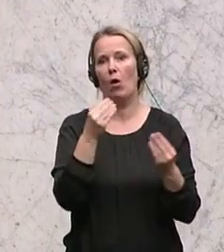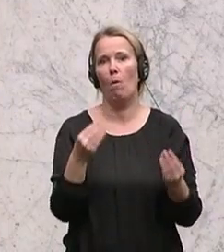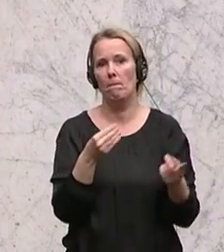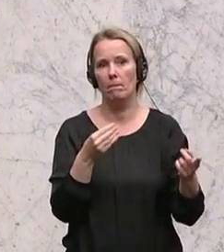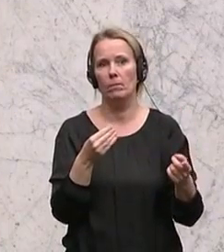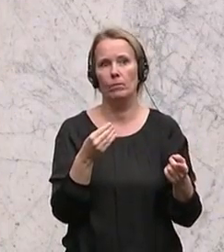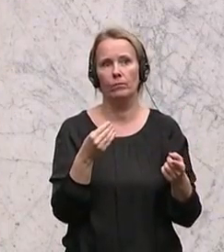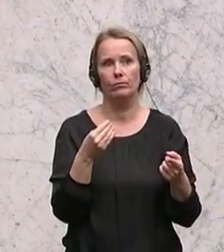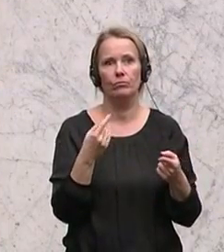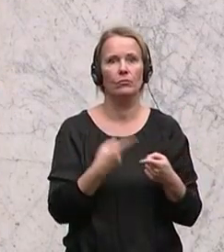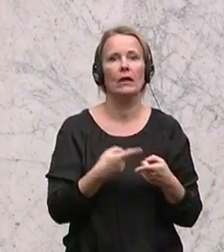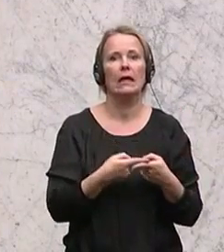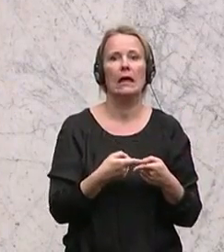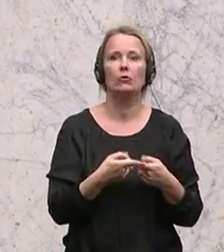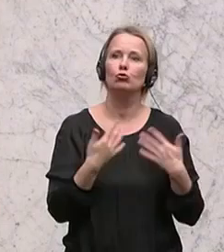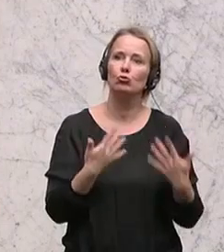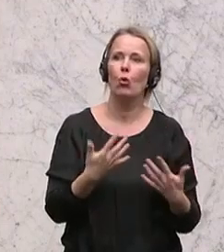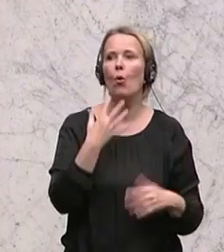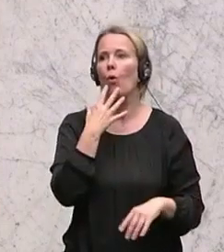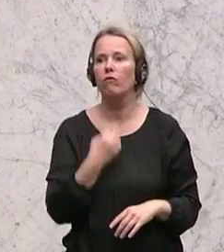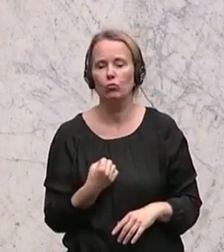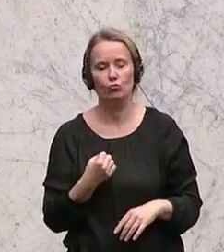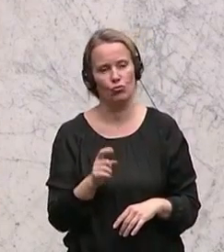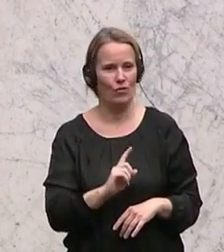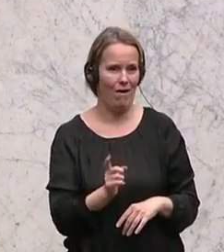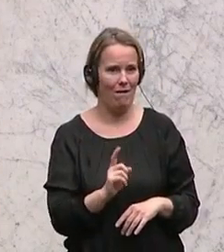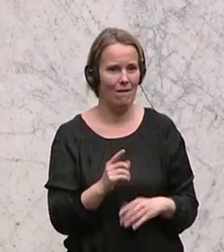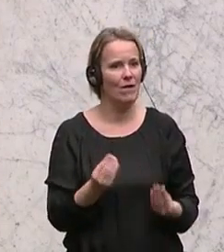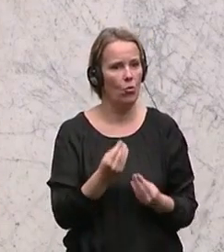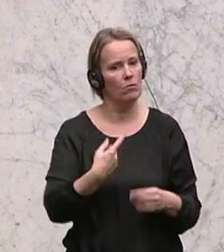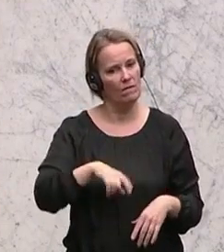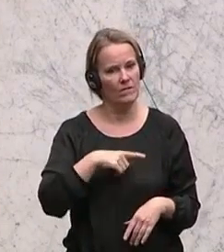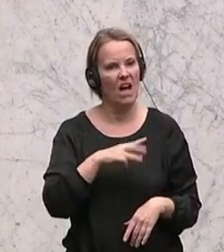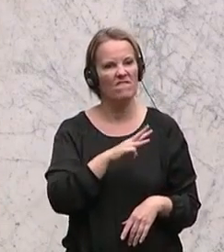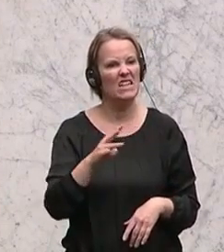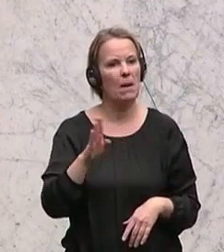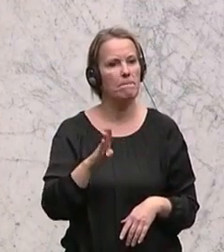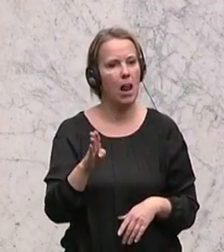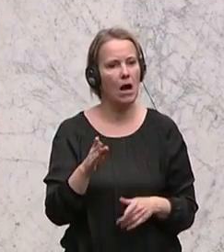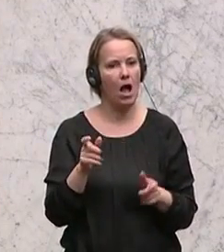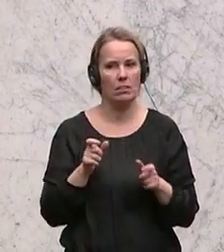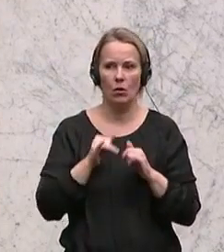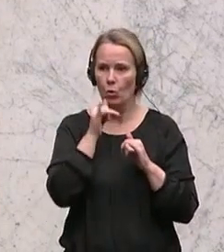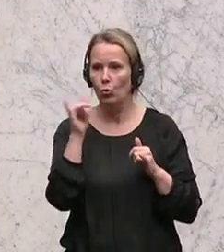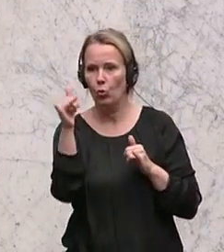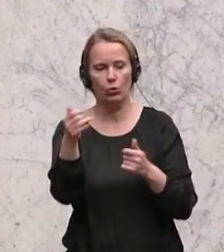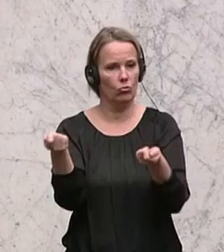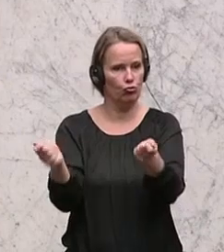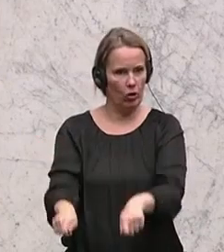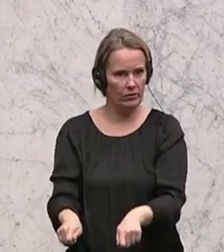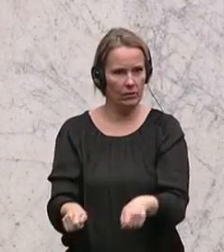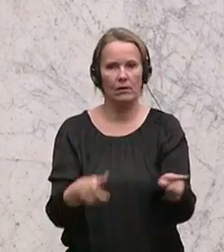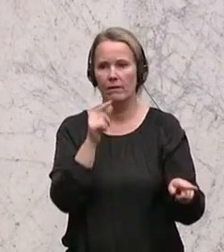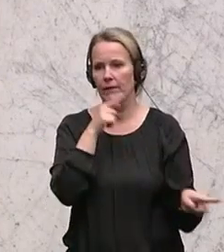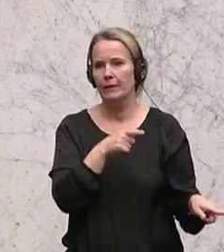so sehnlich sich gewünscht hat, sondern vor allem auch, weil wir mit der Westbalkanroutenschließung Fakten geschaffen haben und Griechenland dann